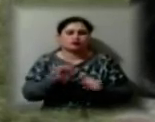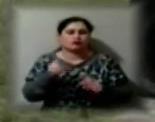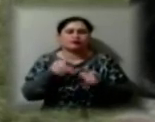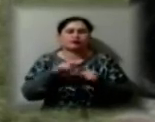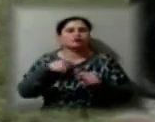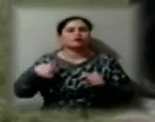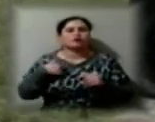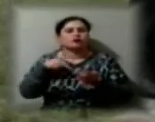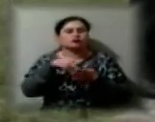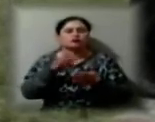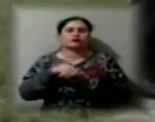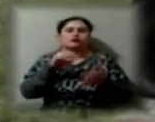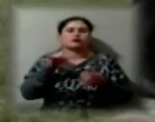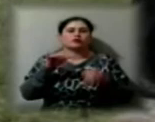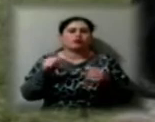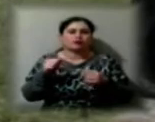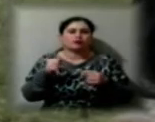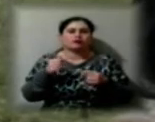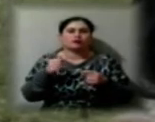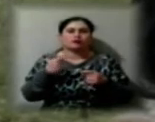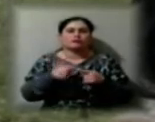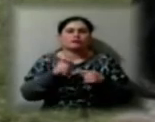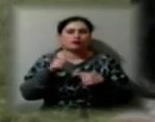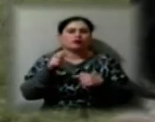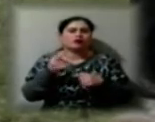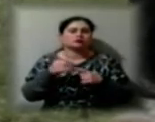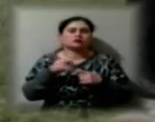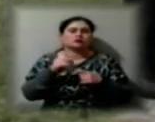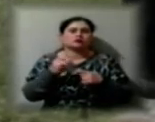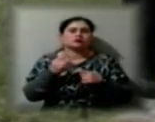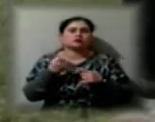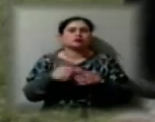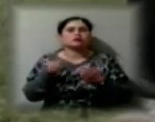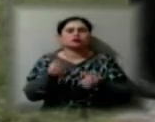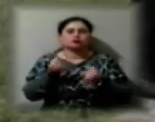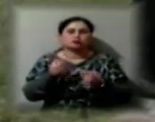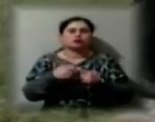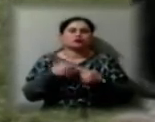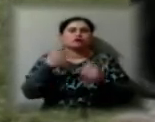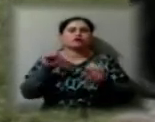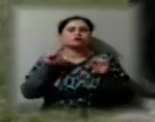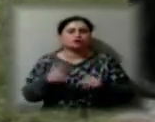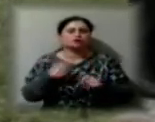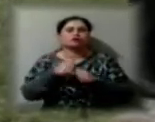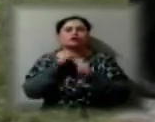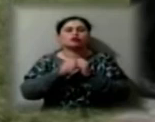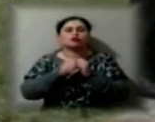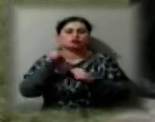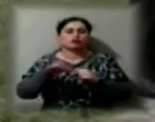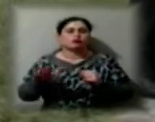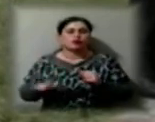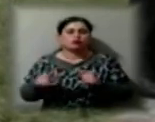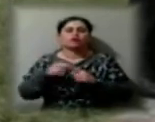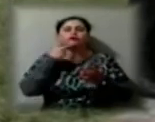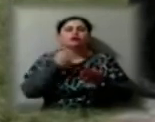Європи, ми маємо це гасло децентралізації підтримати і дати можливість, щоб кожна маленька людина побачила себе по